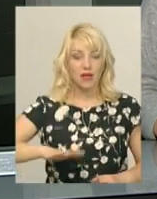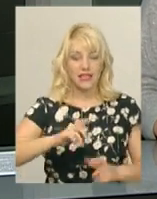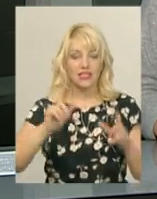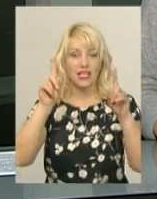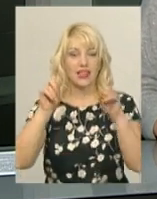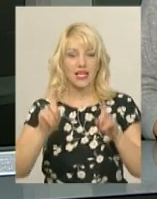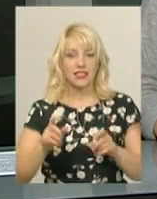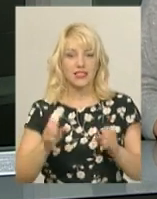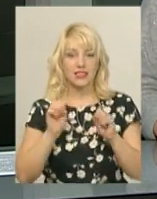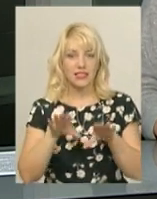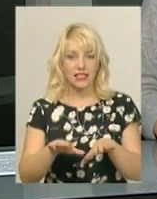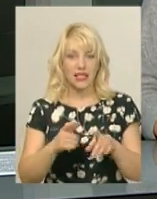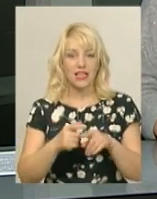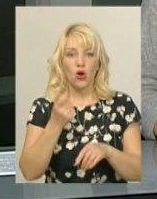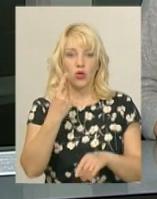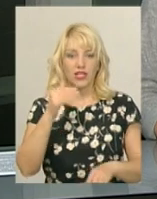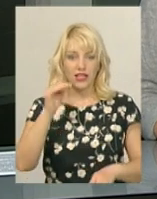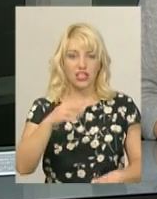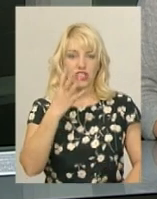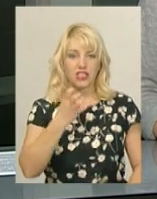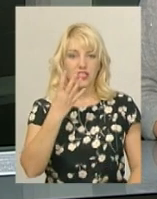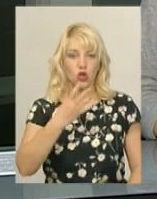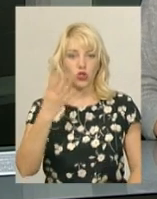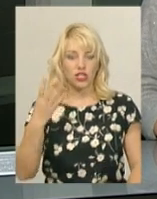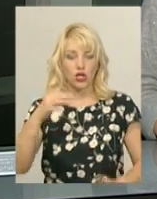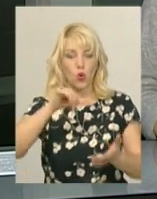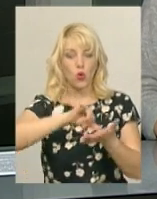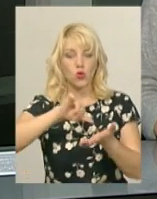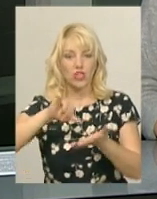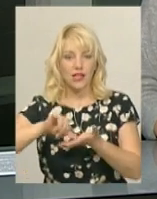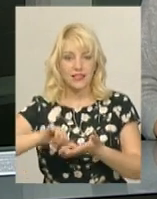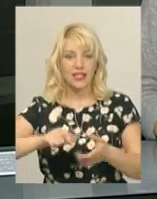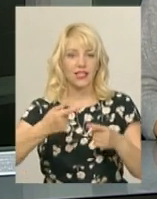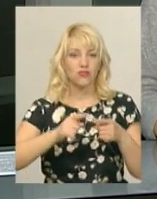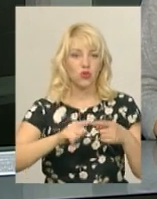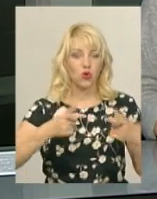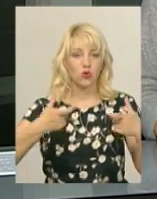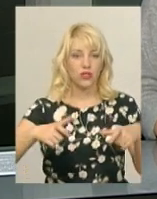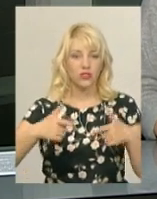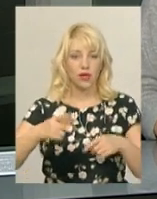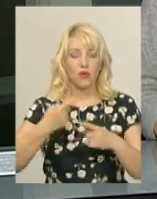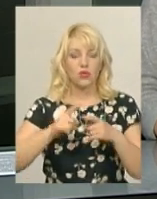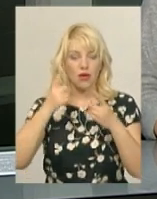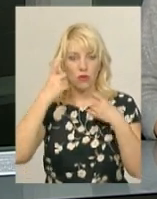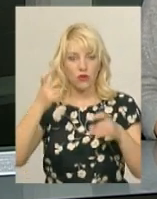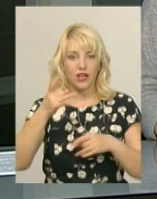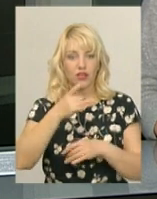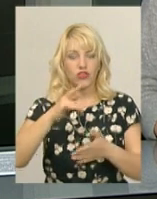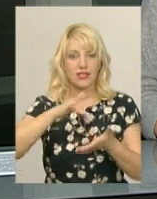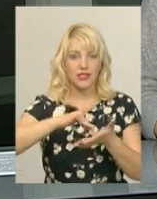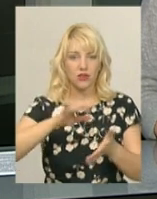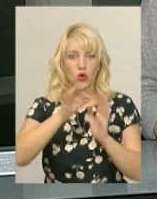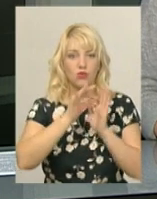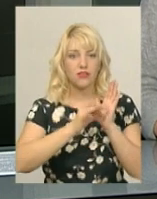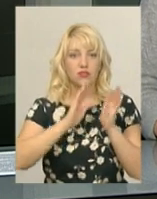11 444 учасники іспиту. Про це повідомила методист Вінницького регіонального центру оцінювання якості освіти